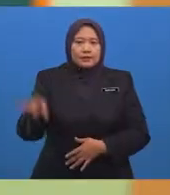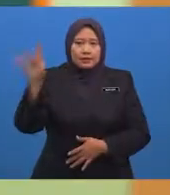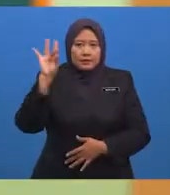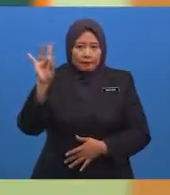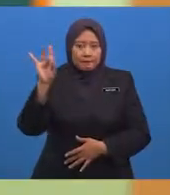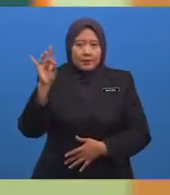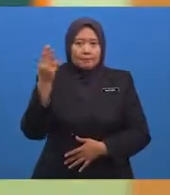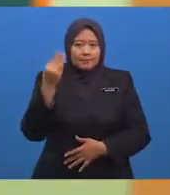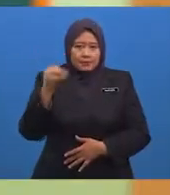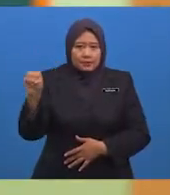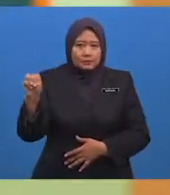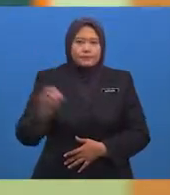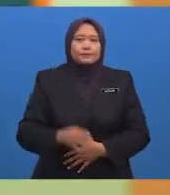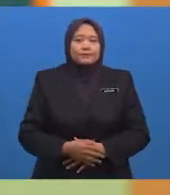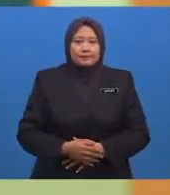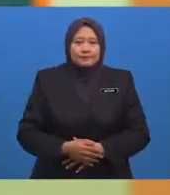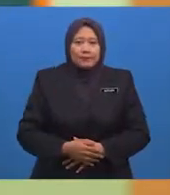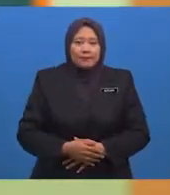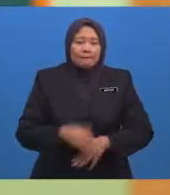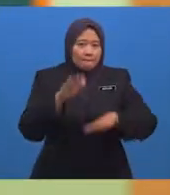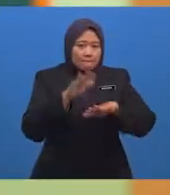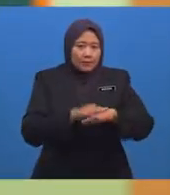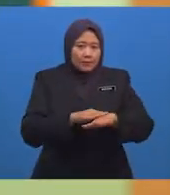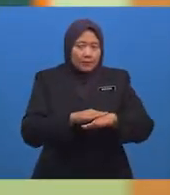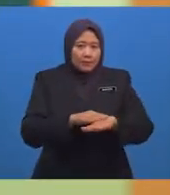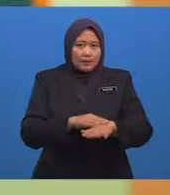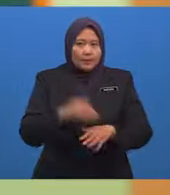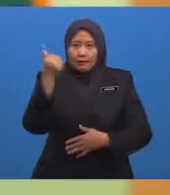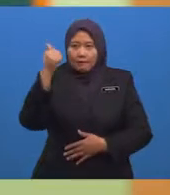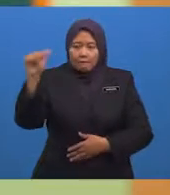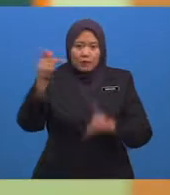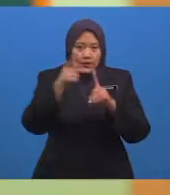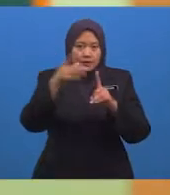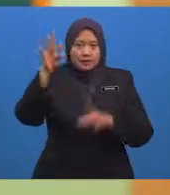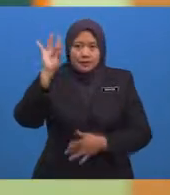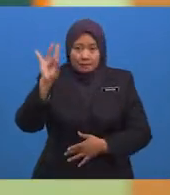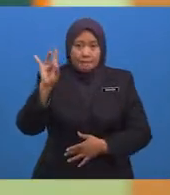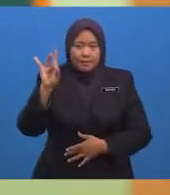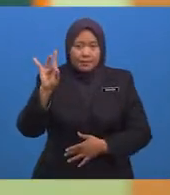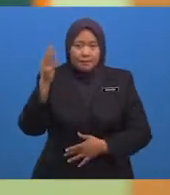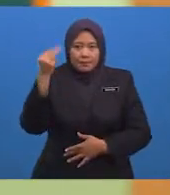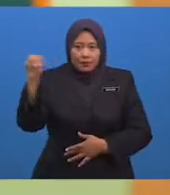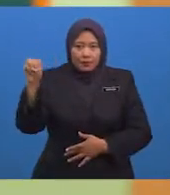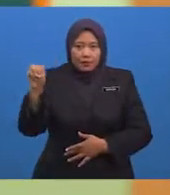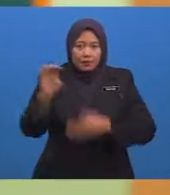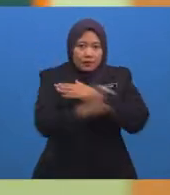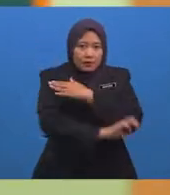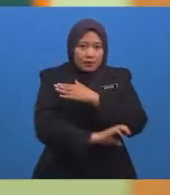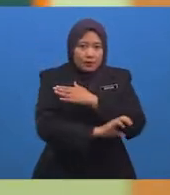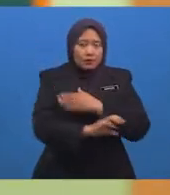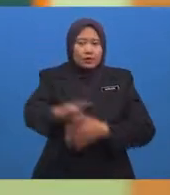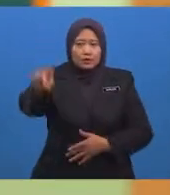pelajar sekalian, pada abad ke-8 Masihi Negara Mesir berada di bawah